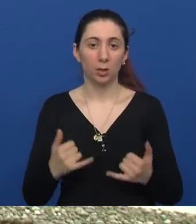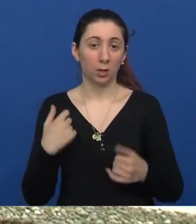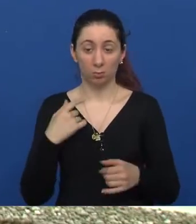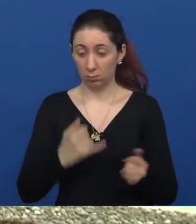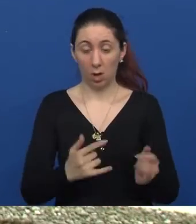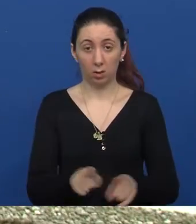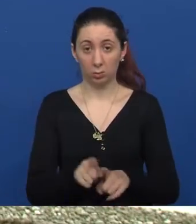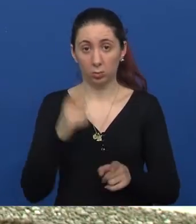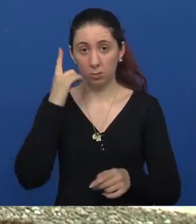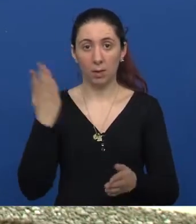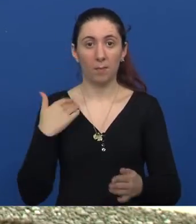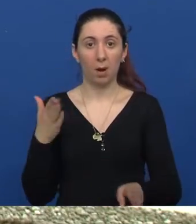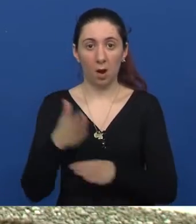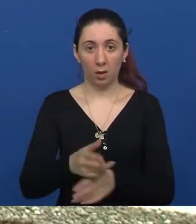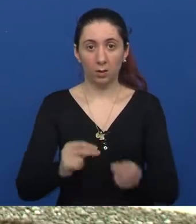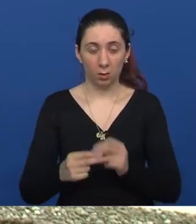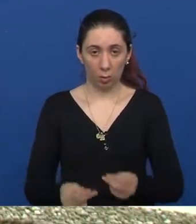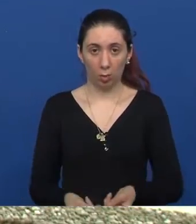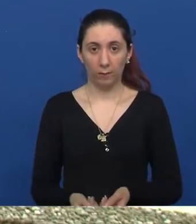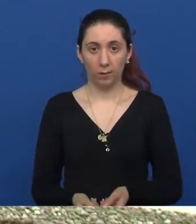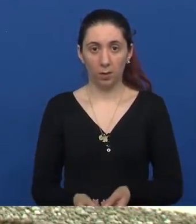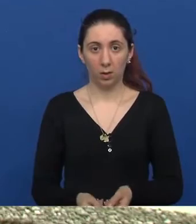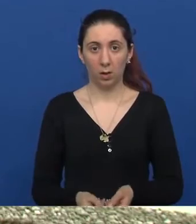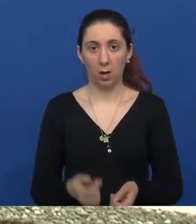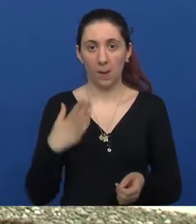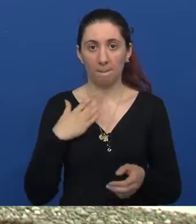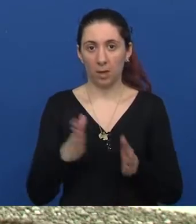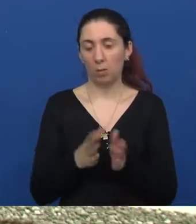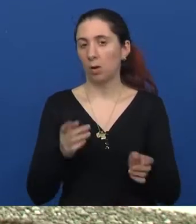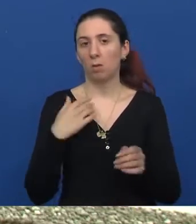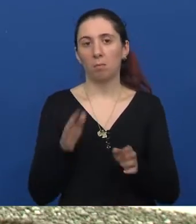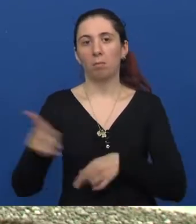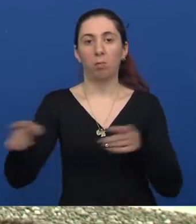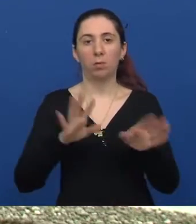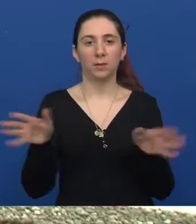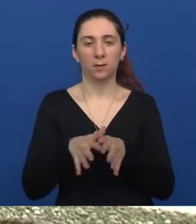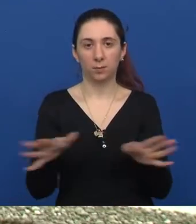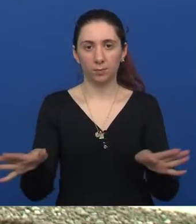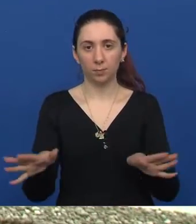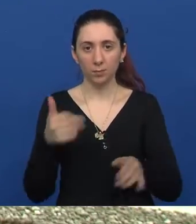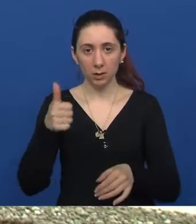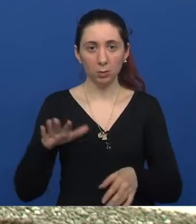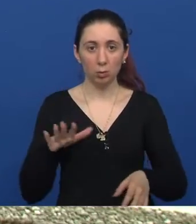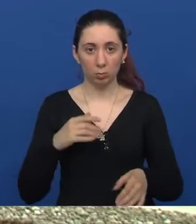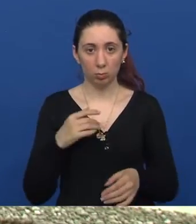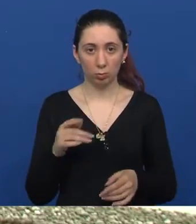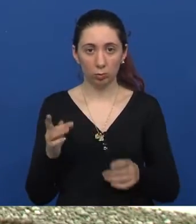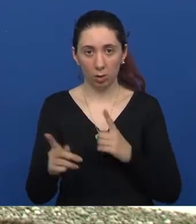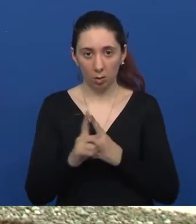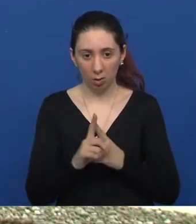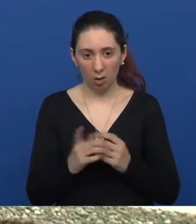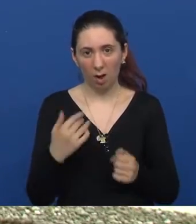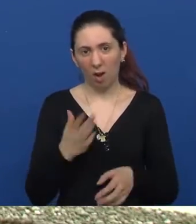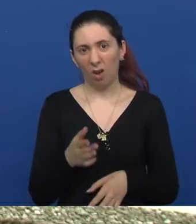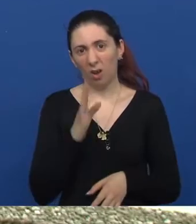recimo kad odemo u trgovinu, pa mi se raziđemo svako na svoju stranu, baš me jedna gospodja zaustavila, a